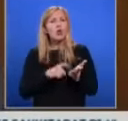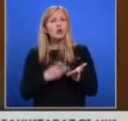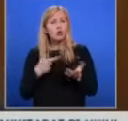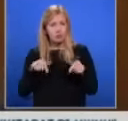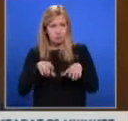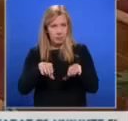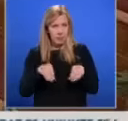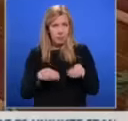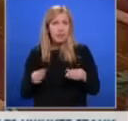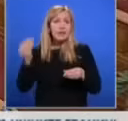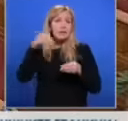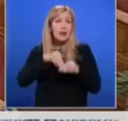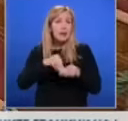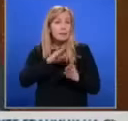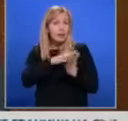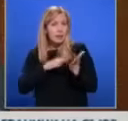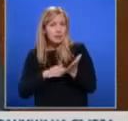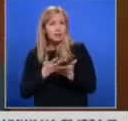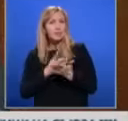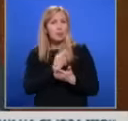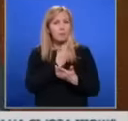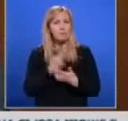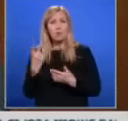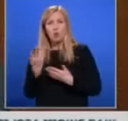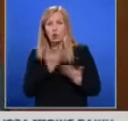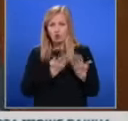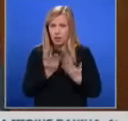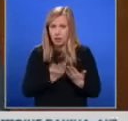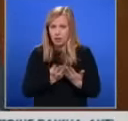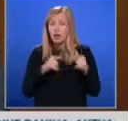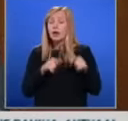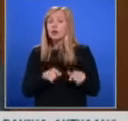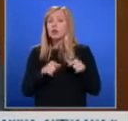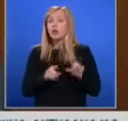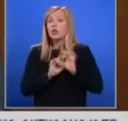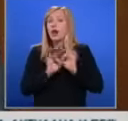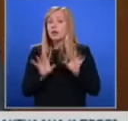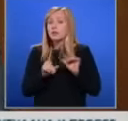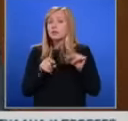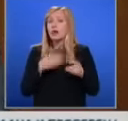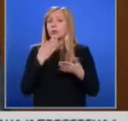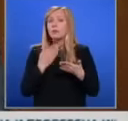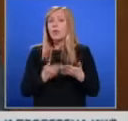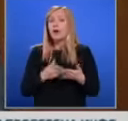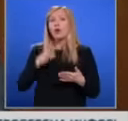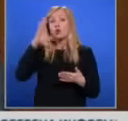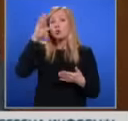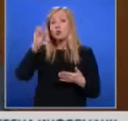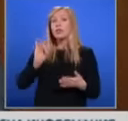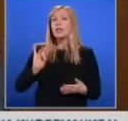приемаме, да вкараме текст между първо и второ четене, който да гласи, че това, което предлага господин Рашков,